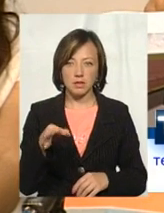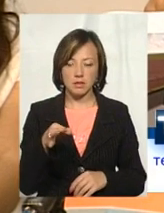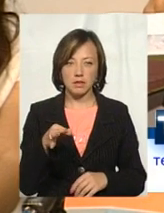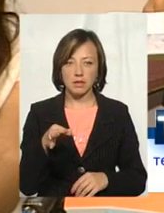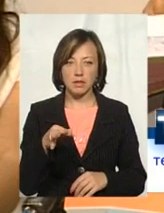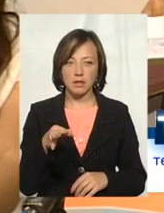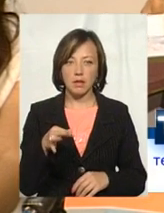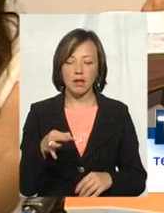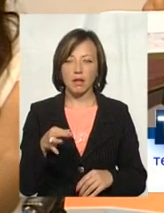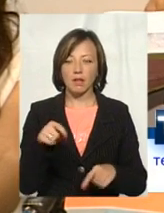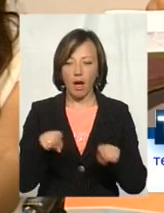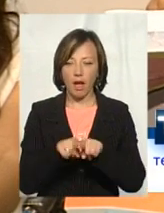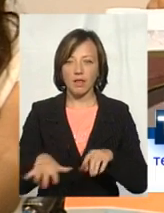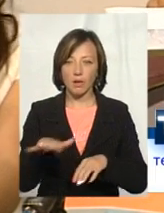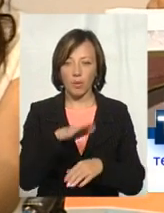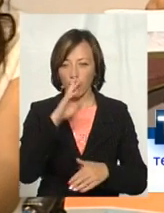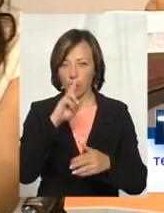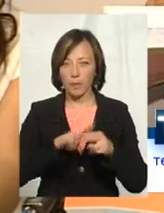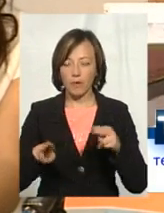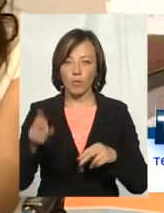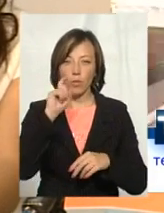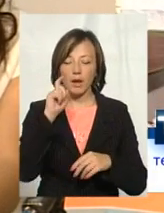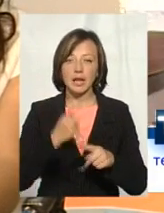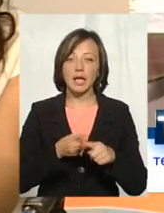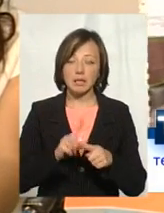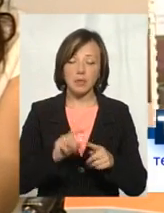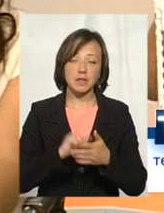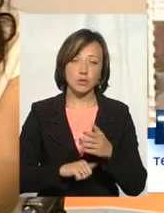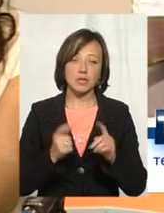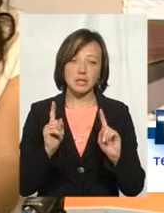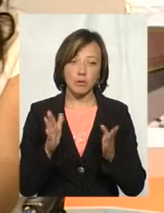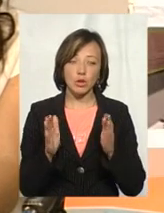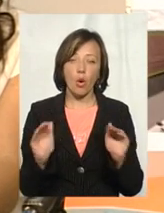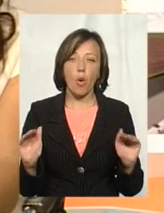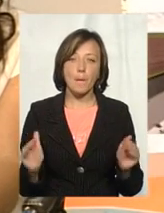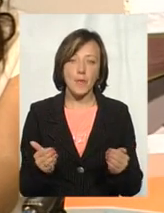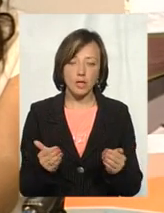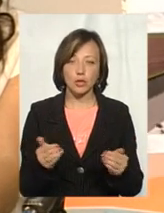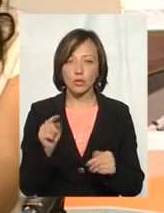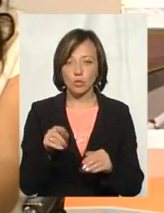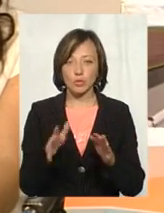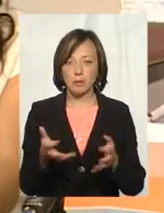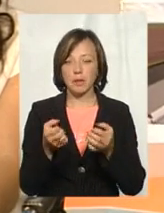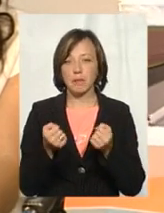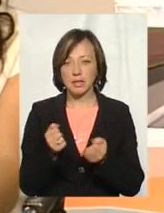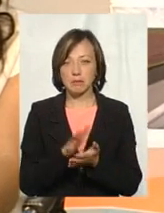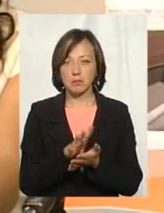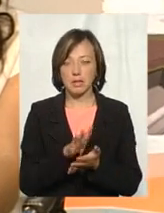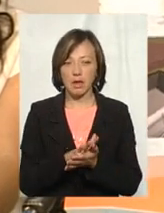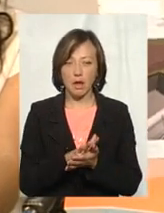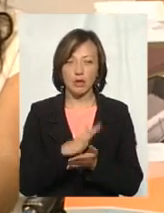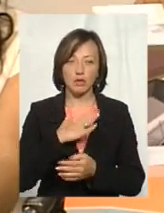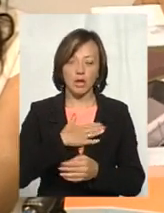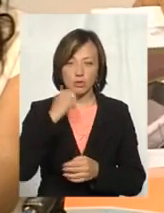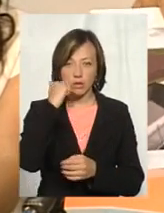випадає така територія в цілому по Україні. А це призведе до того, що це буде обмежено. І тут буде прийматися сміття з